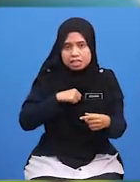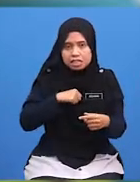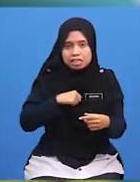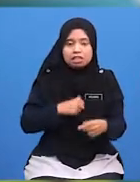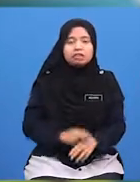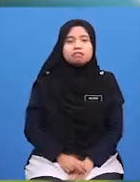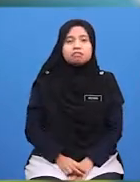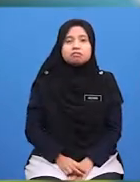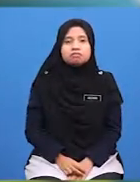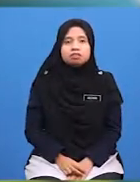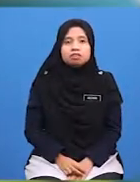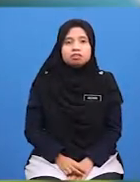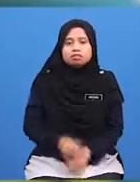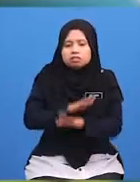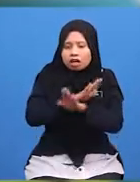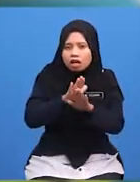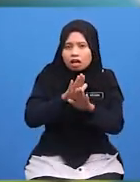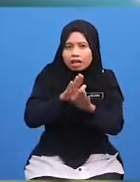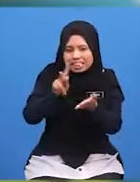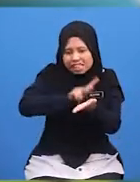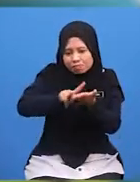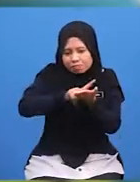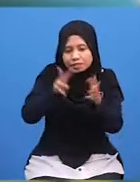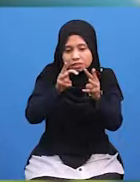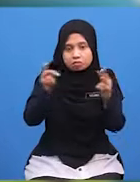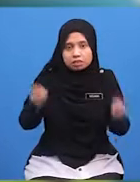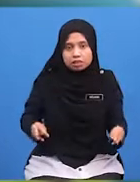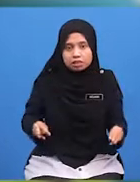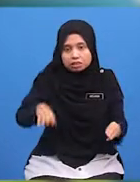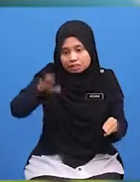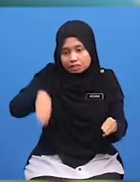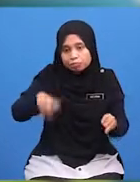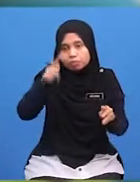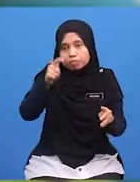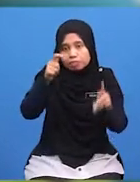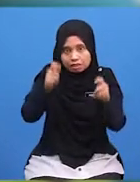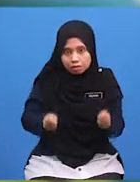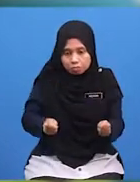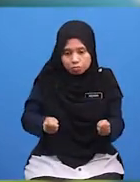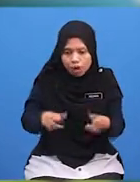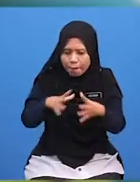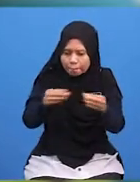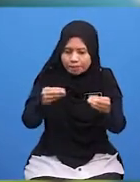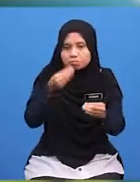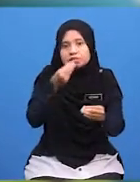Jangan Mengemas Meja Sebelum Tetamu Selesai Makan